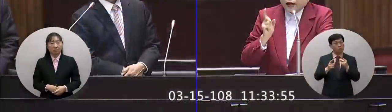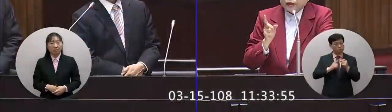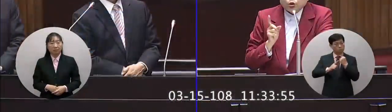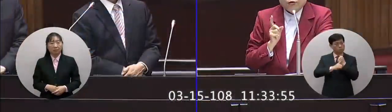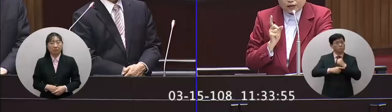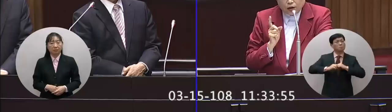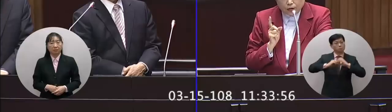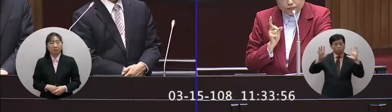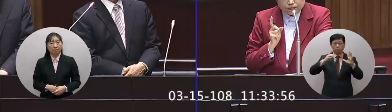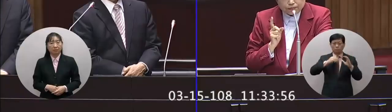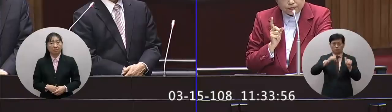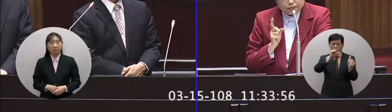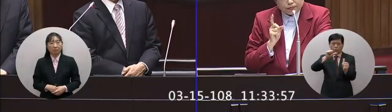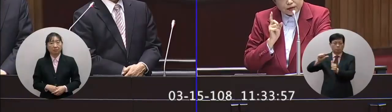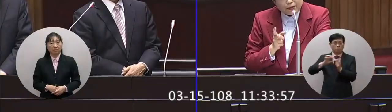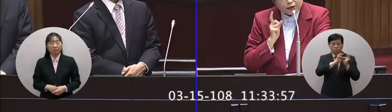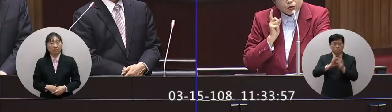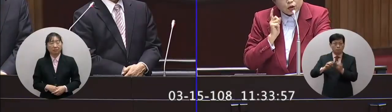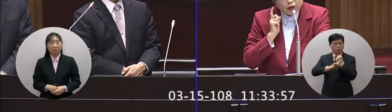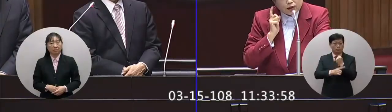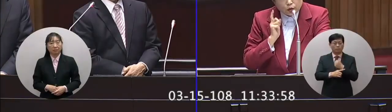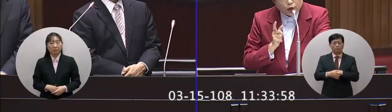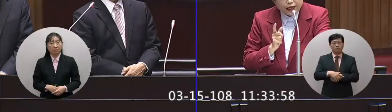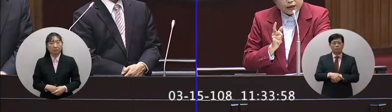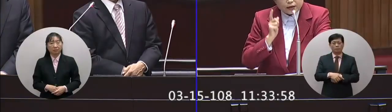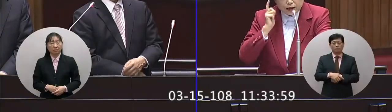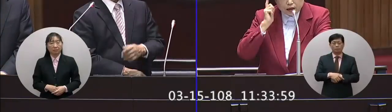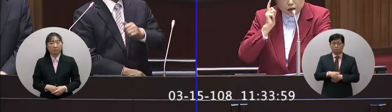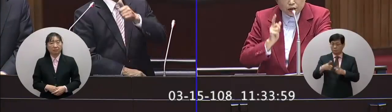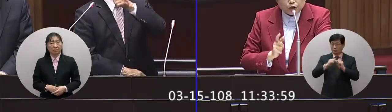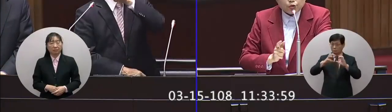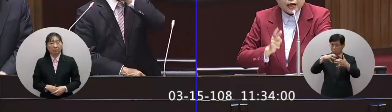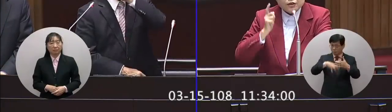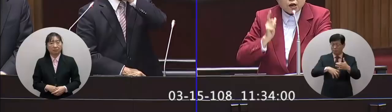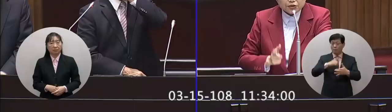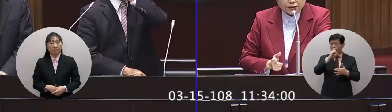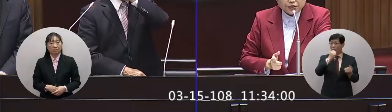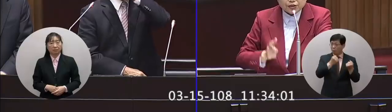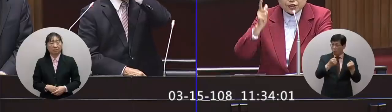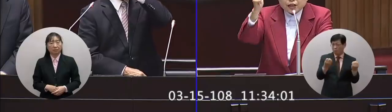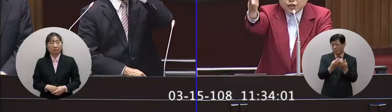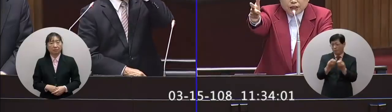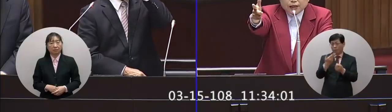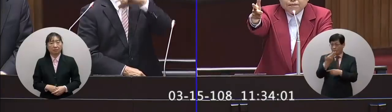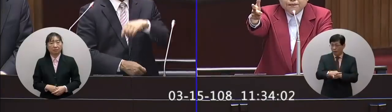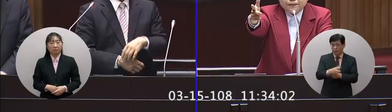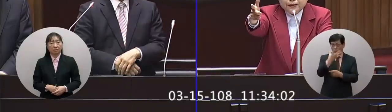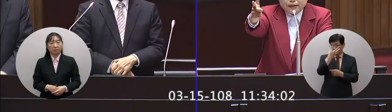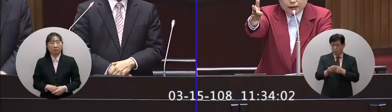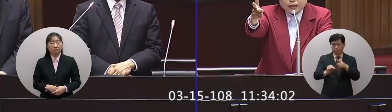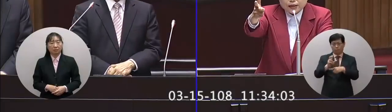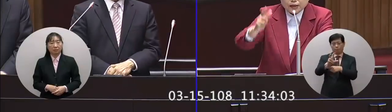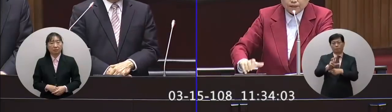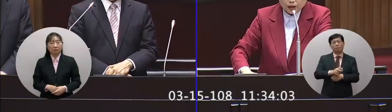施了連坐法之後他們國內的因為酒駕造勢致死降了七成